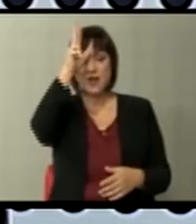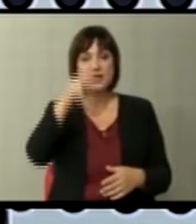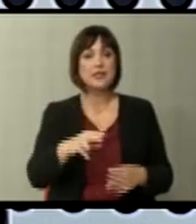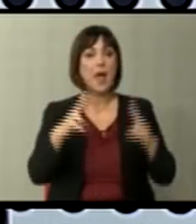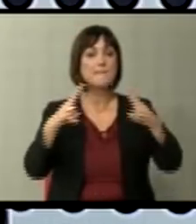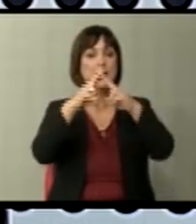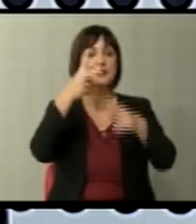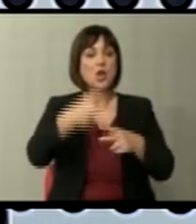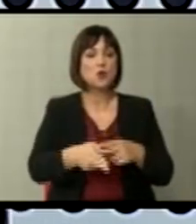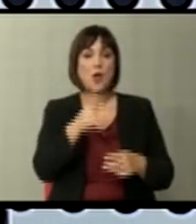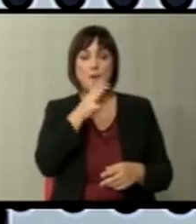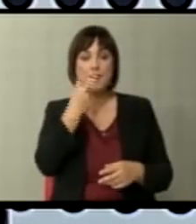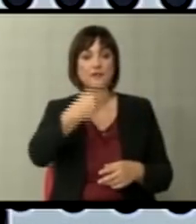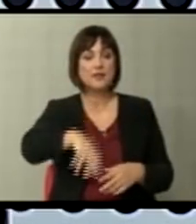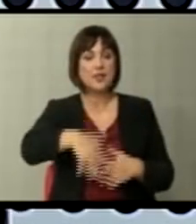МАКЕДОНИЯ